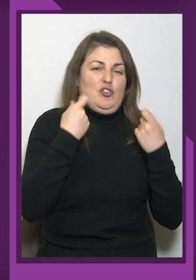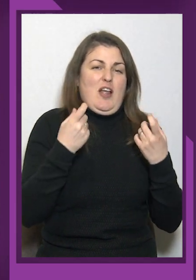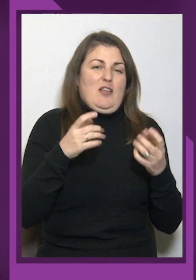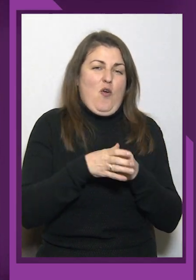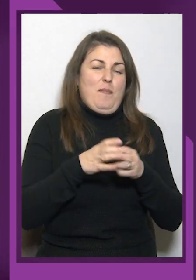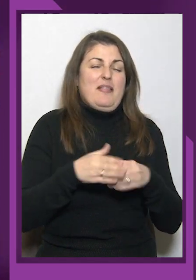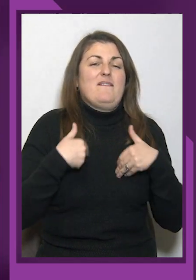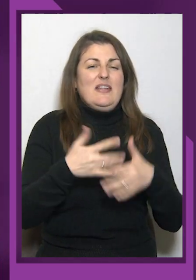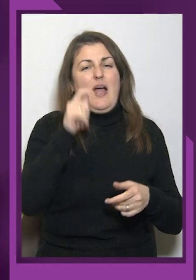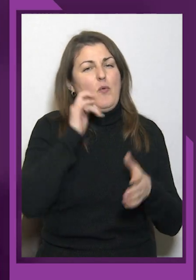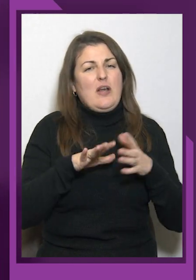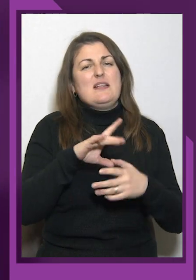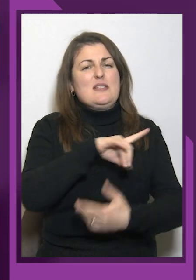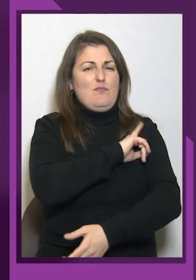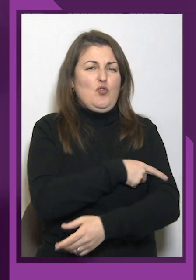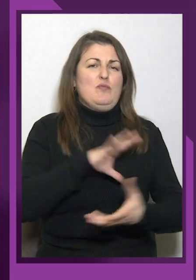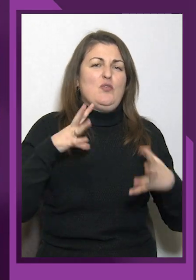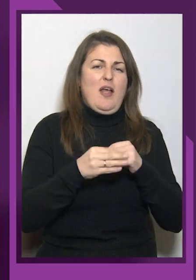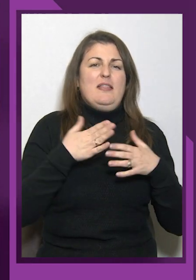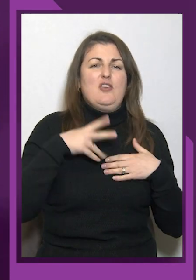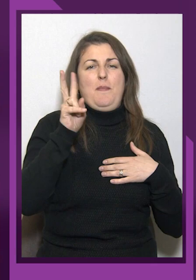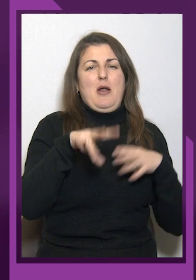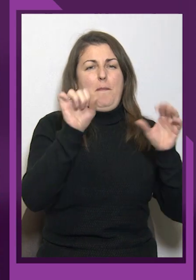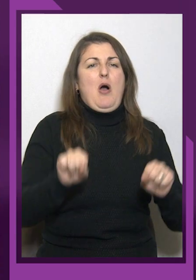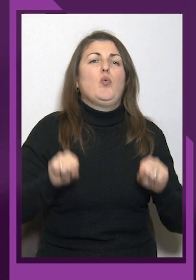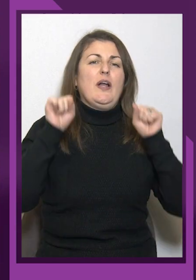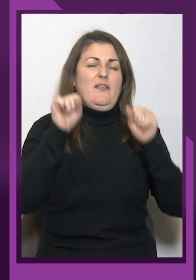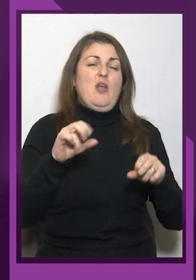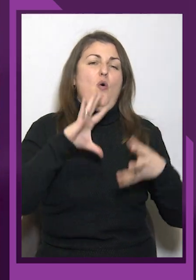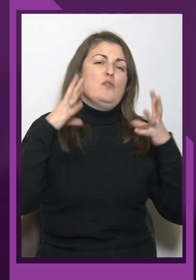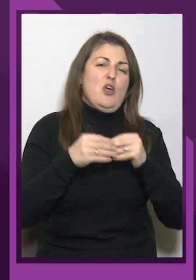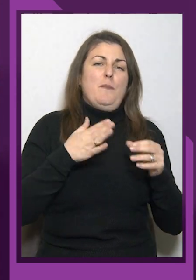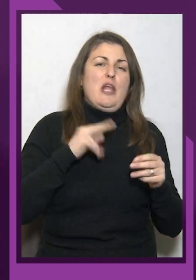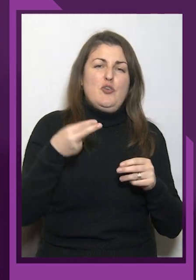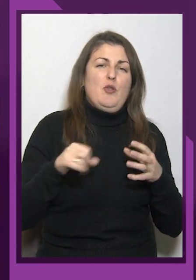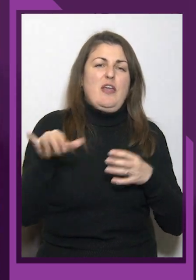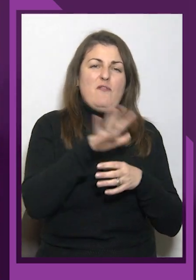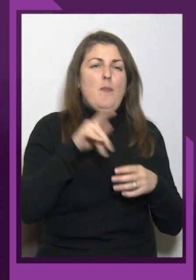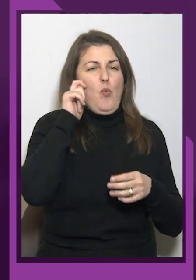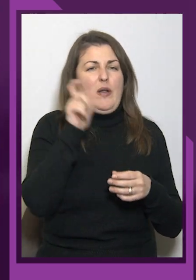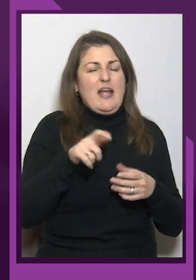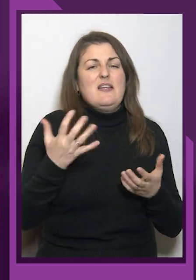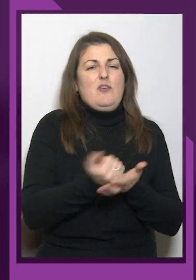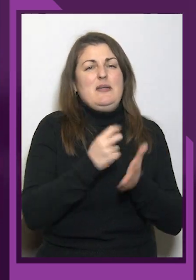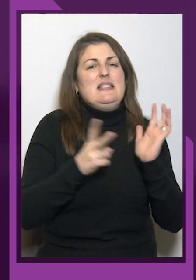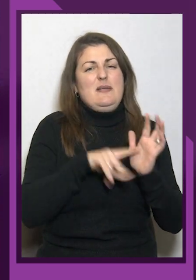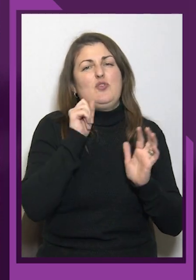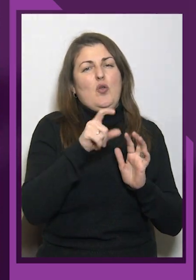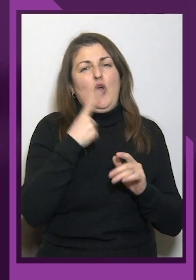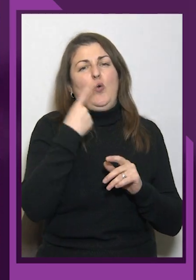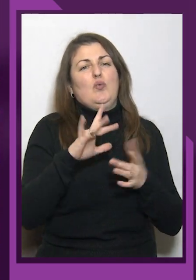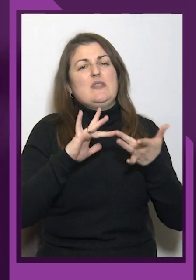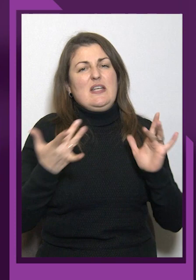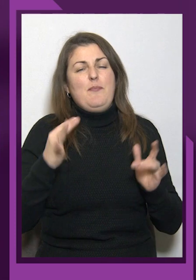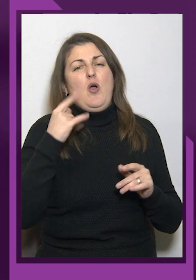Вітаємо Україну з потужним результатом наших парапауерліфтерів. У цілому на чемпіонаті Європи українці вибороли сім золотих. Одну